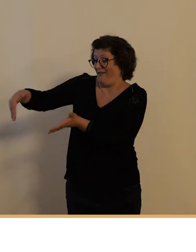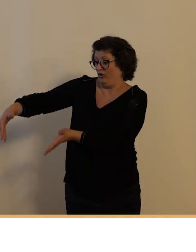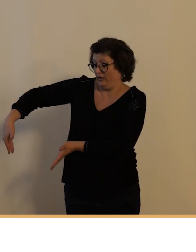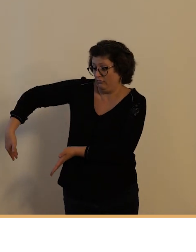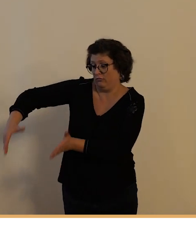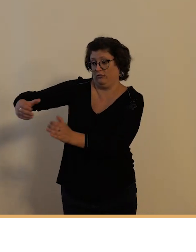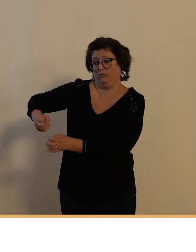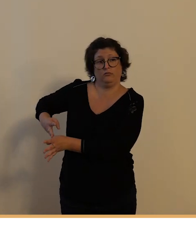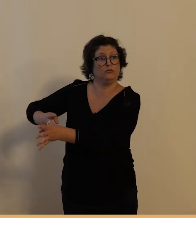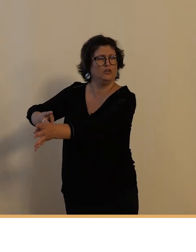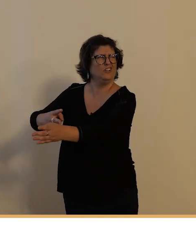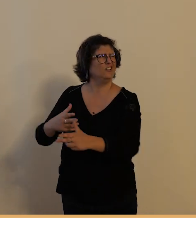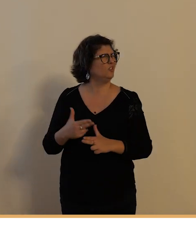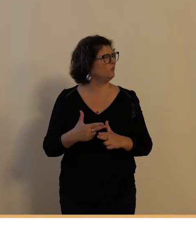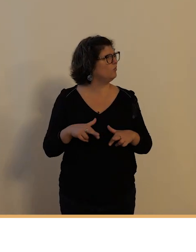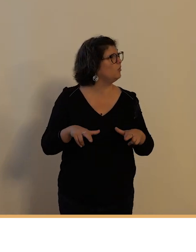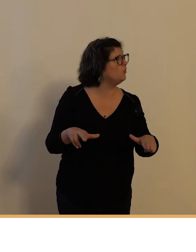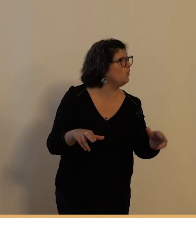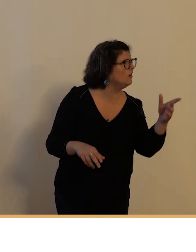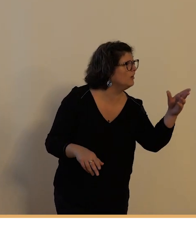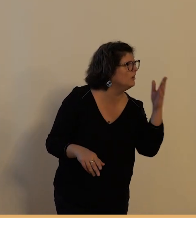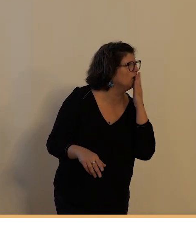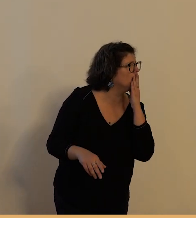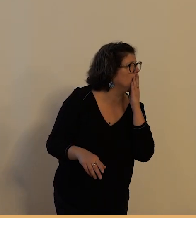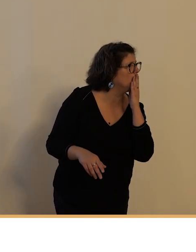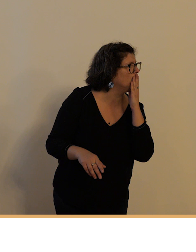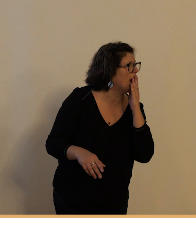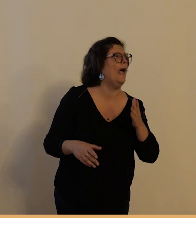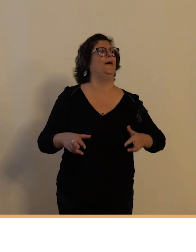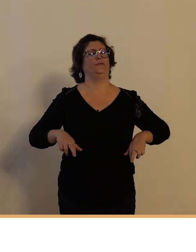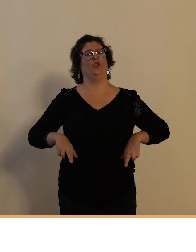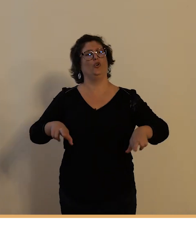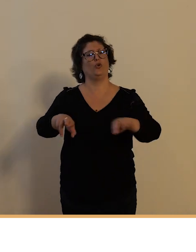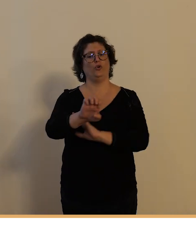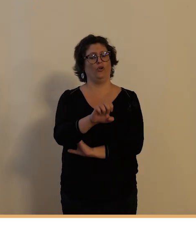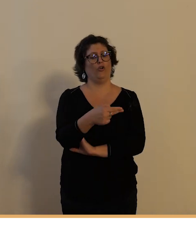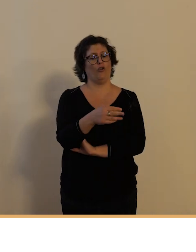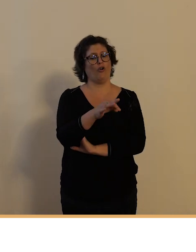de la rue j'ai oublié madame de la rue d'Entregue merci madame la vallée